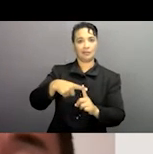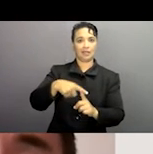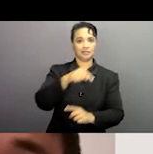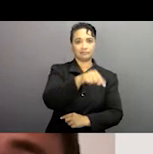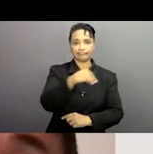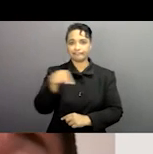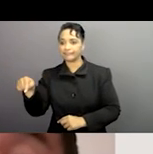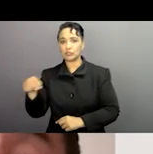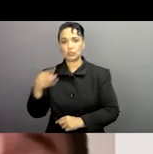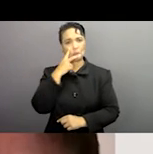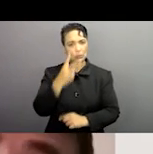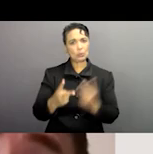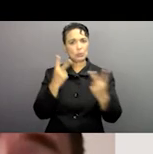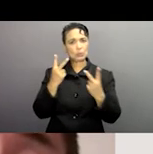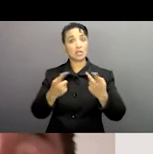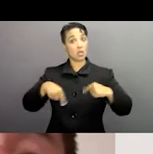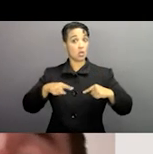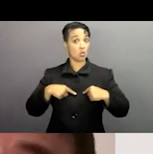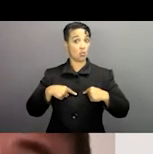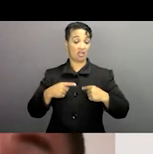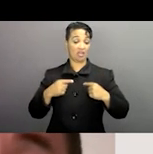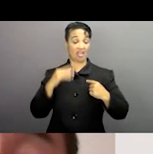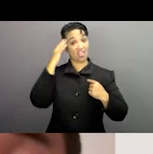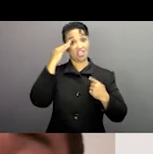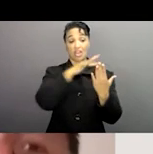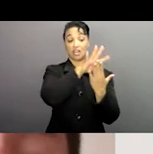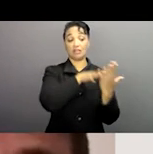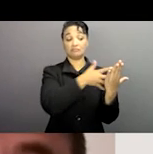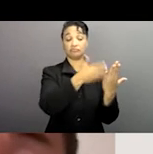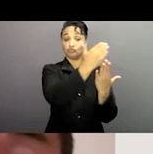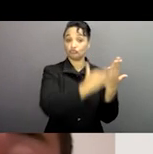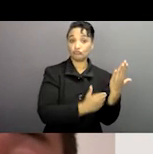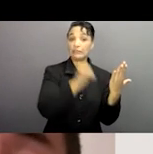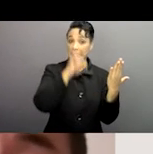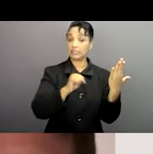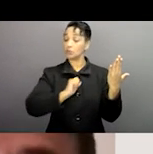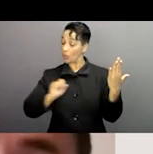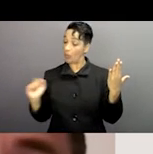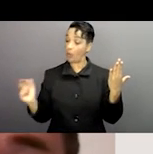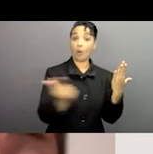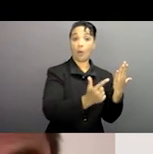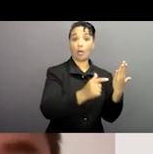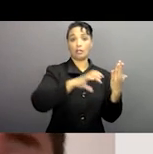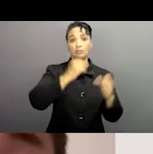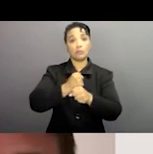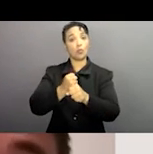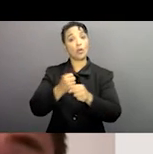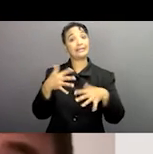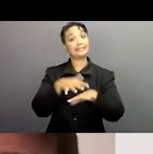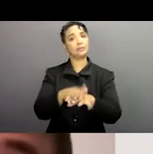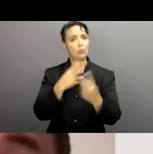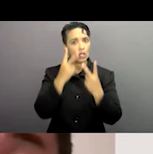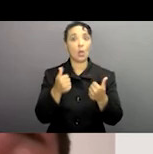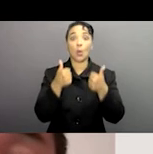ceci et d'autres collègues même si certains de ces mesures en théorie ont été mises en application pour tous les travailleurs